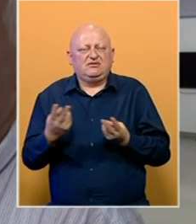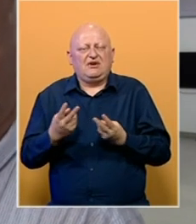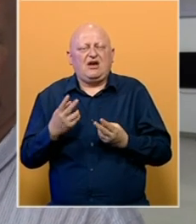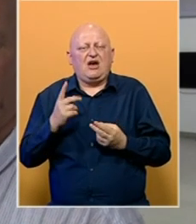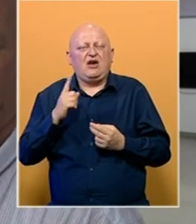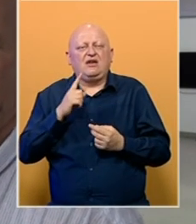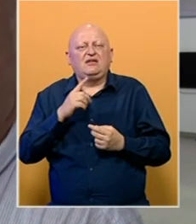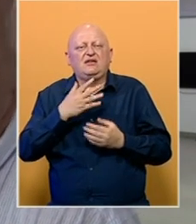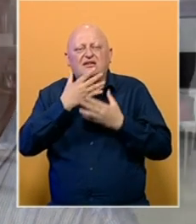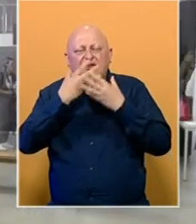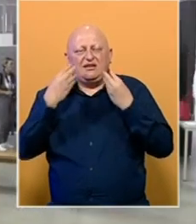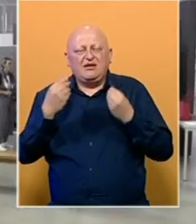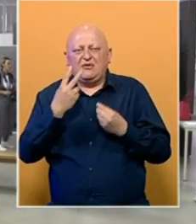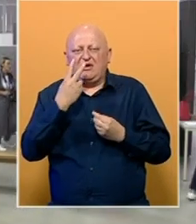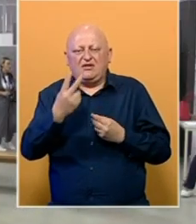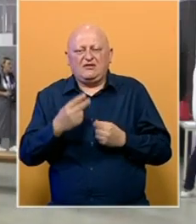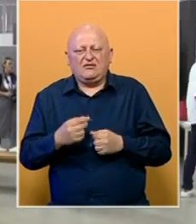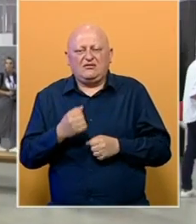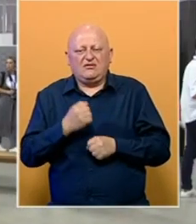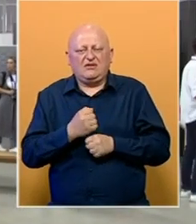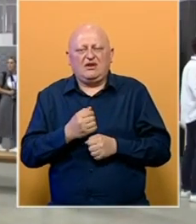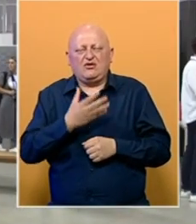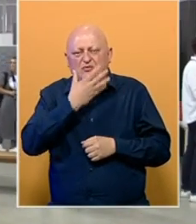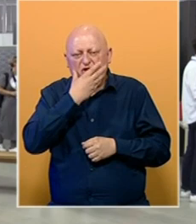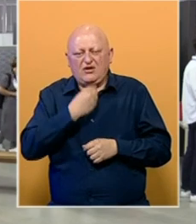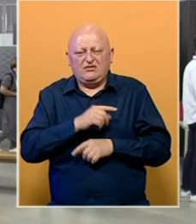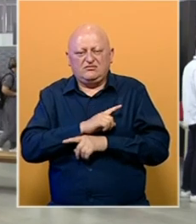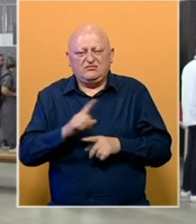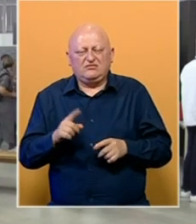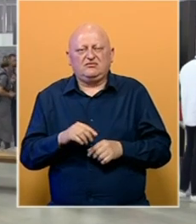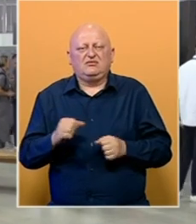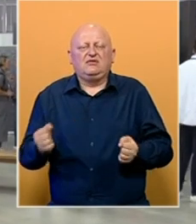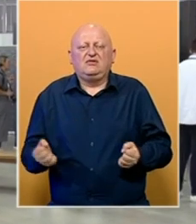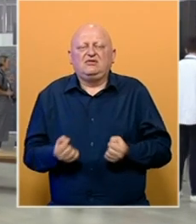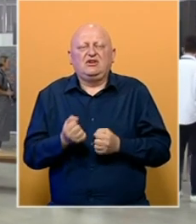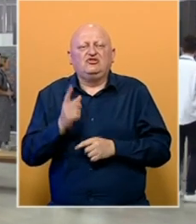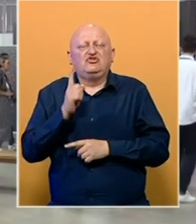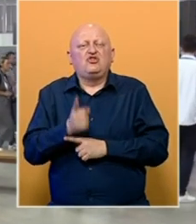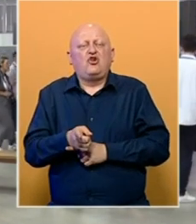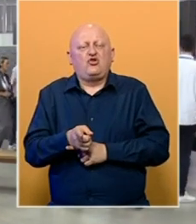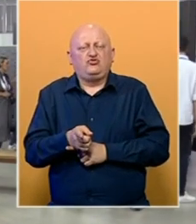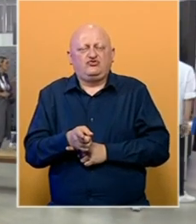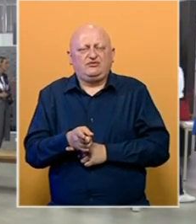nijema gledajući u te tabute. Radova je bilo vrlo fini i bilo je vrlo teško se odlučiti.